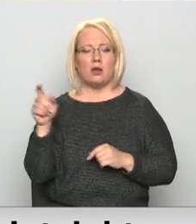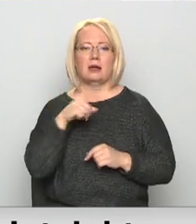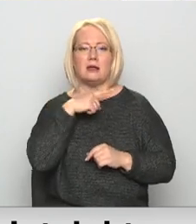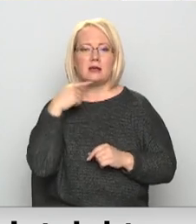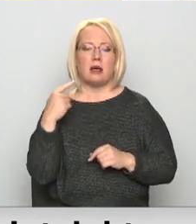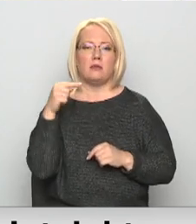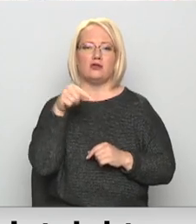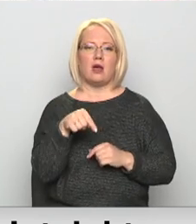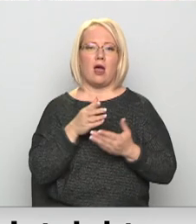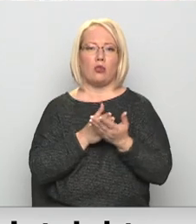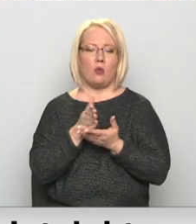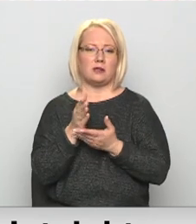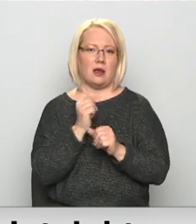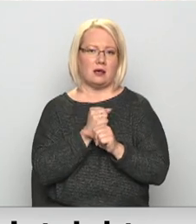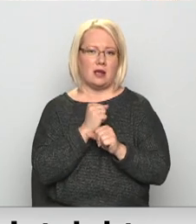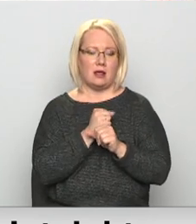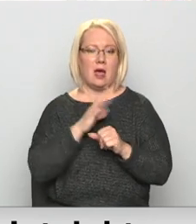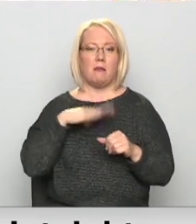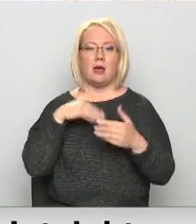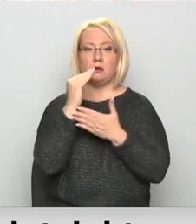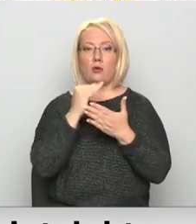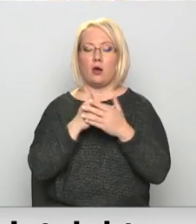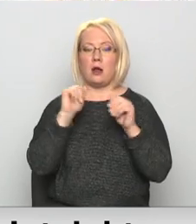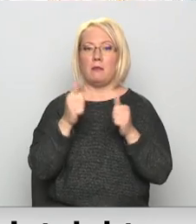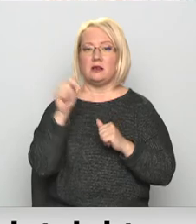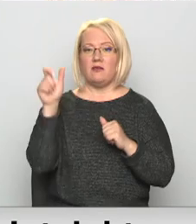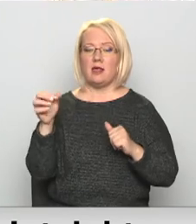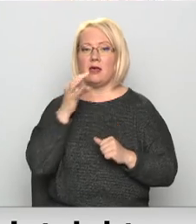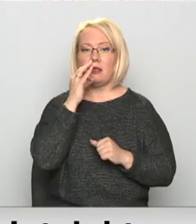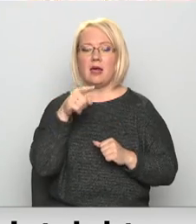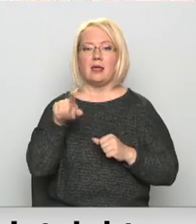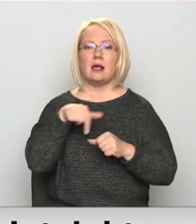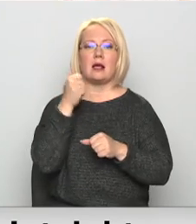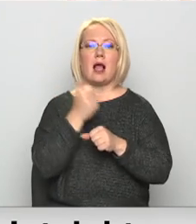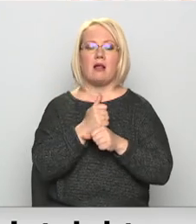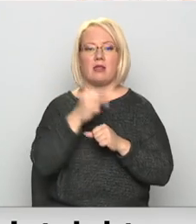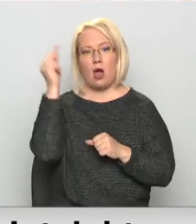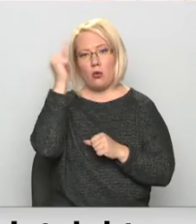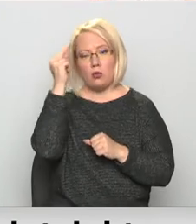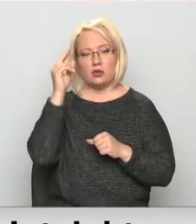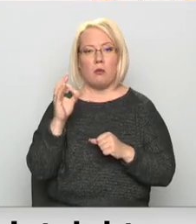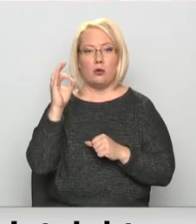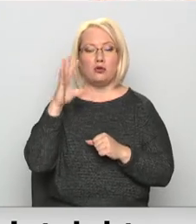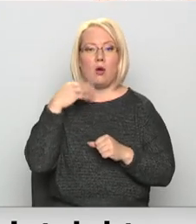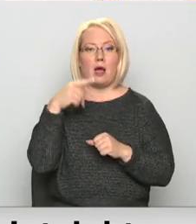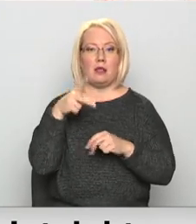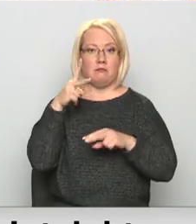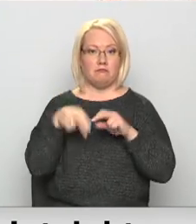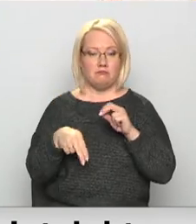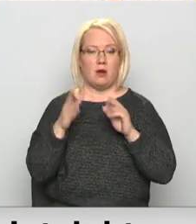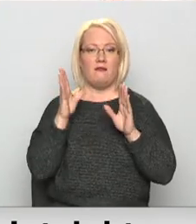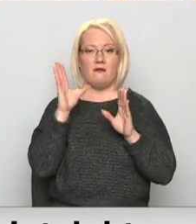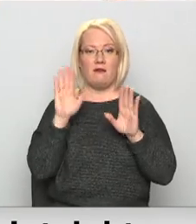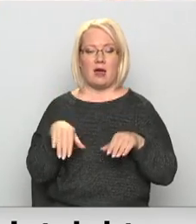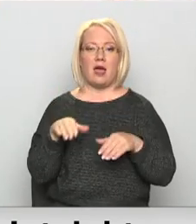būt šajā nozirē. Tas pēc programmas veidotāji teiktā arī ir viens no galvenajiem šī kursa bonusiem, jo pēc tā absolvēšanas jauniešiem būs iespēja